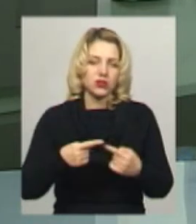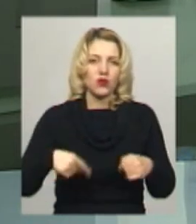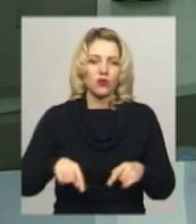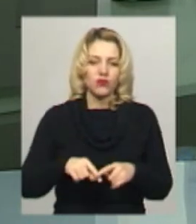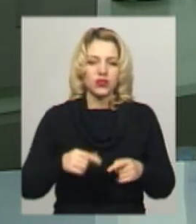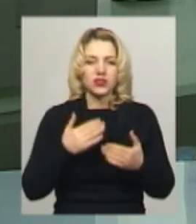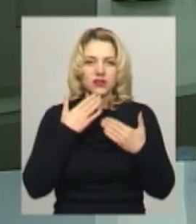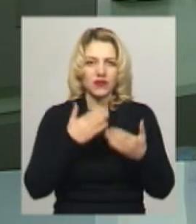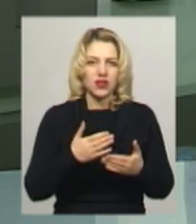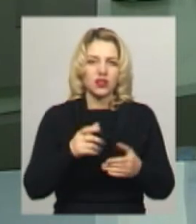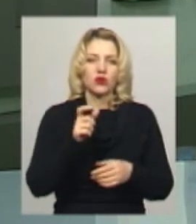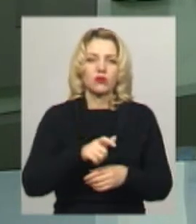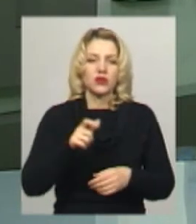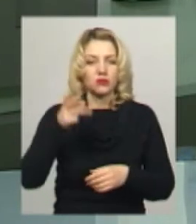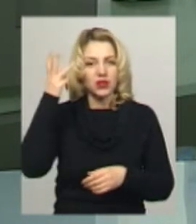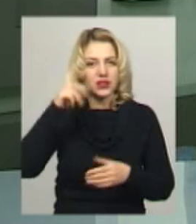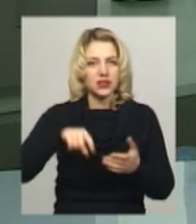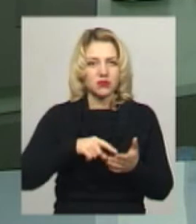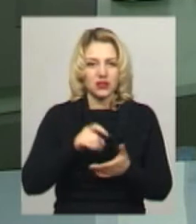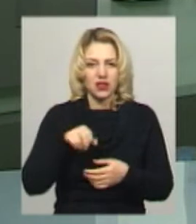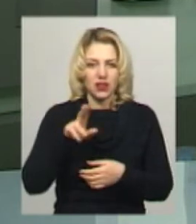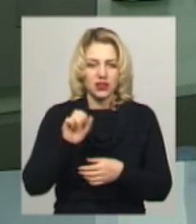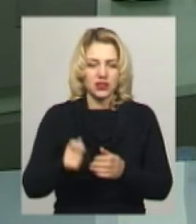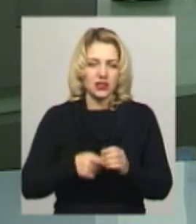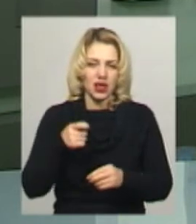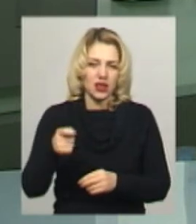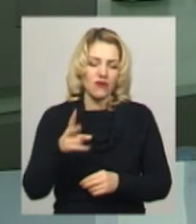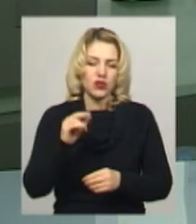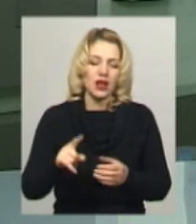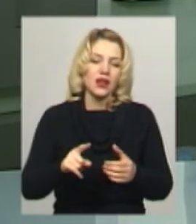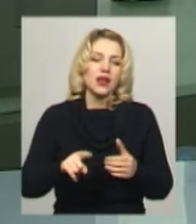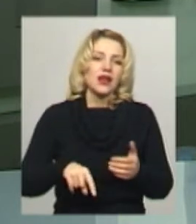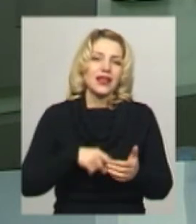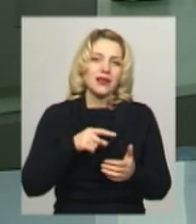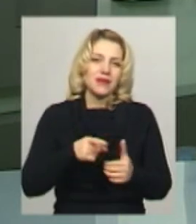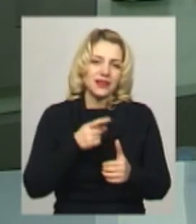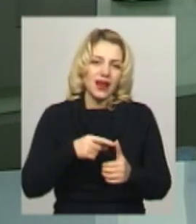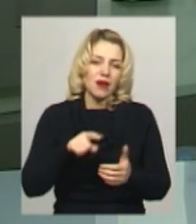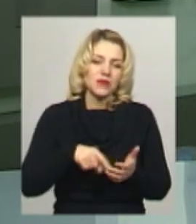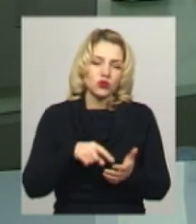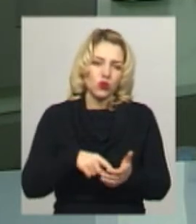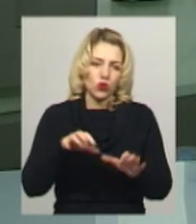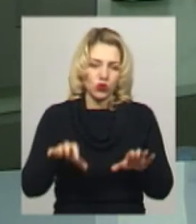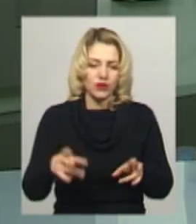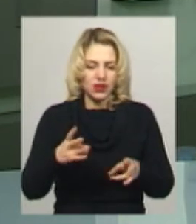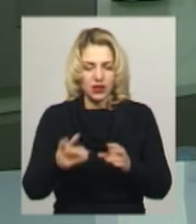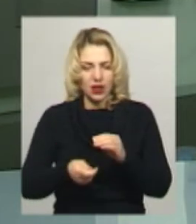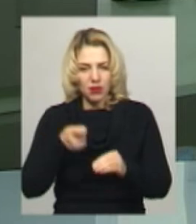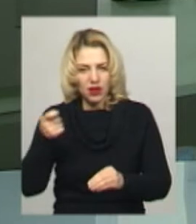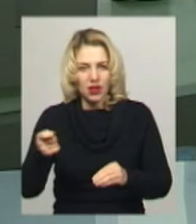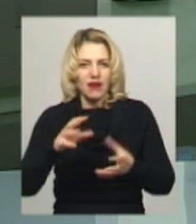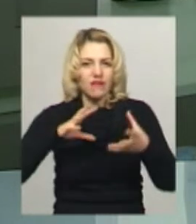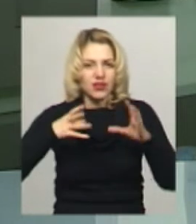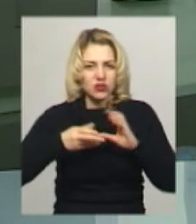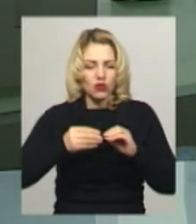звернень громадян Хмельницької міської ради із заявою на ім'я міського голови. До цього обов'язково докласти останнє висновок онколога, де